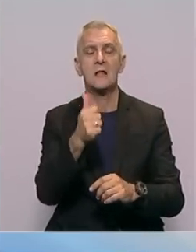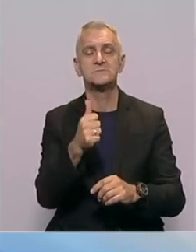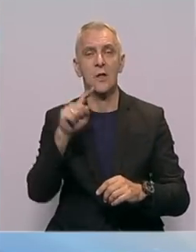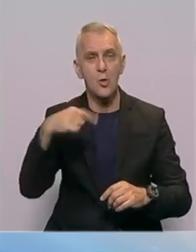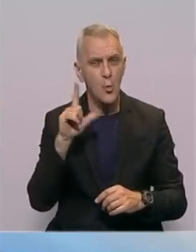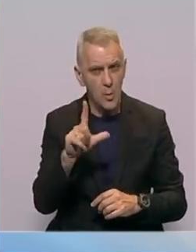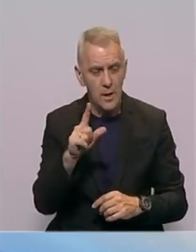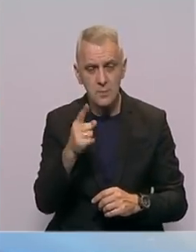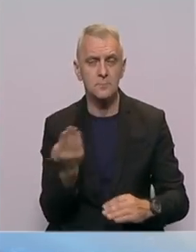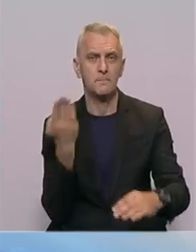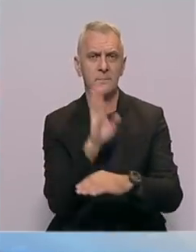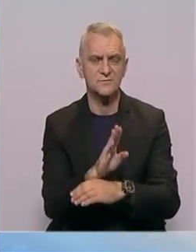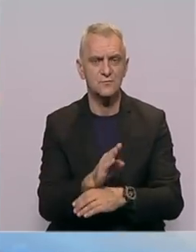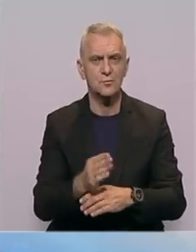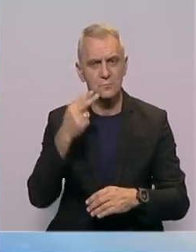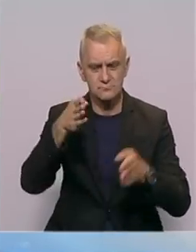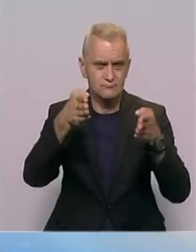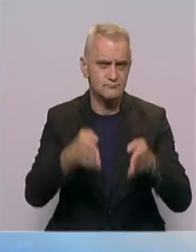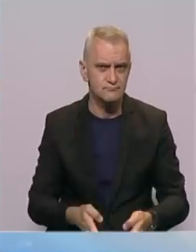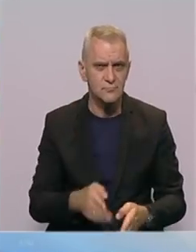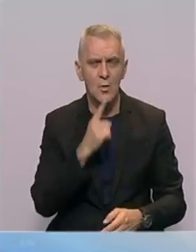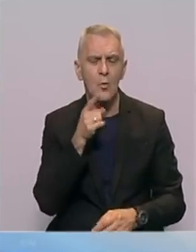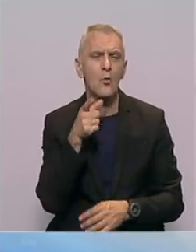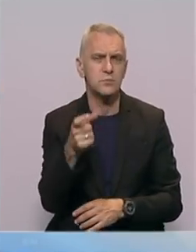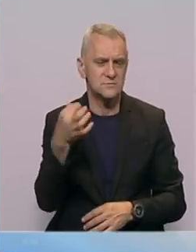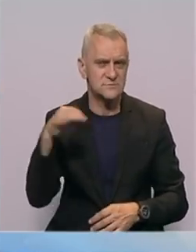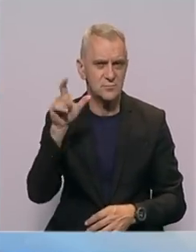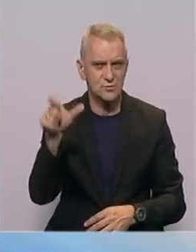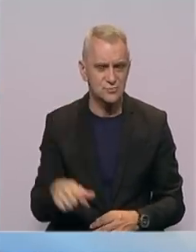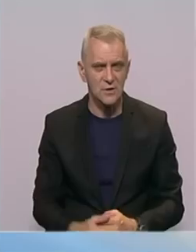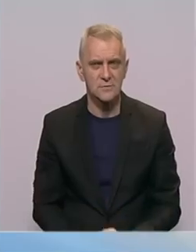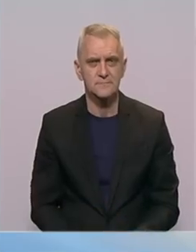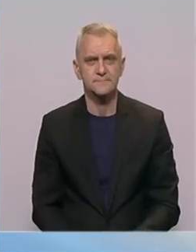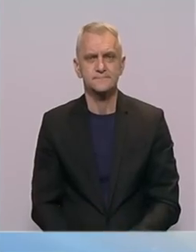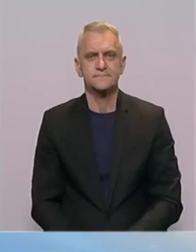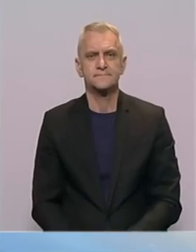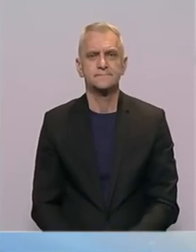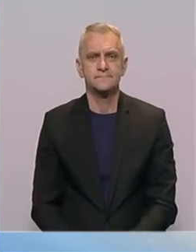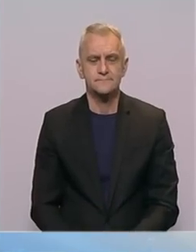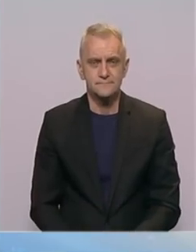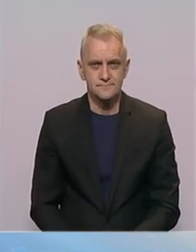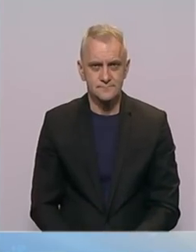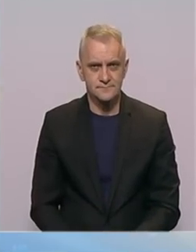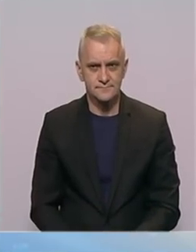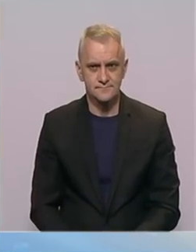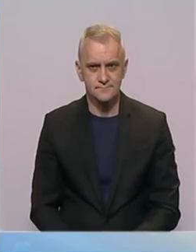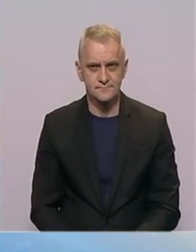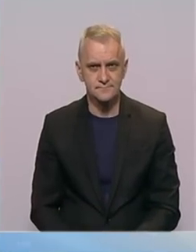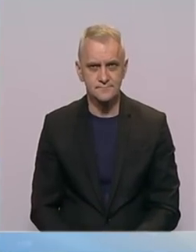komemoraciji dženazi ubijenima srebreničanima. Za BHT je jedan iz Liplja Mirela Zonić.